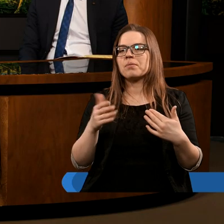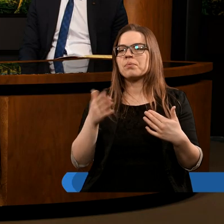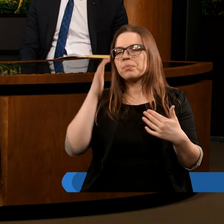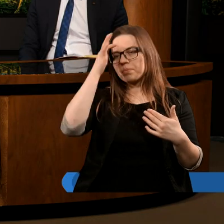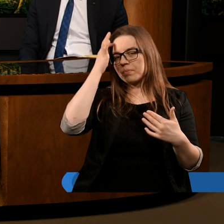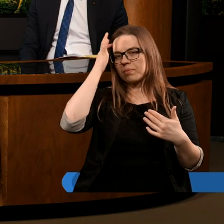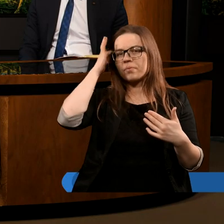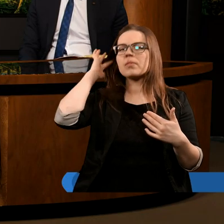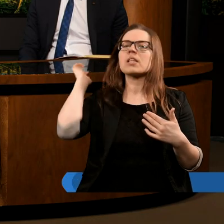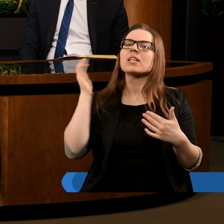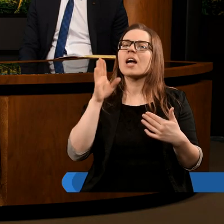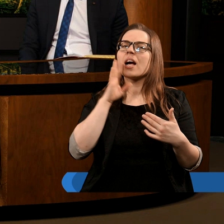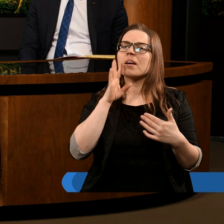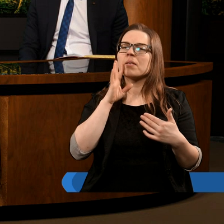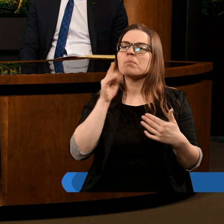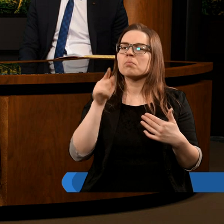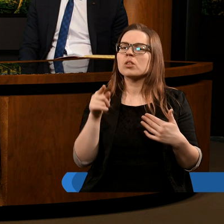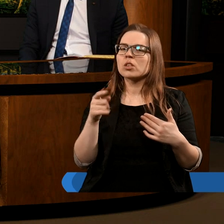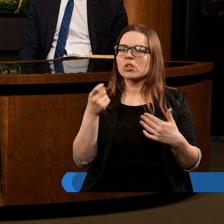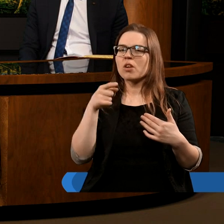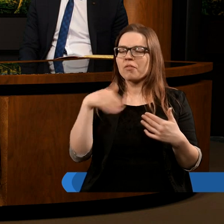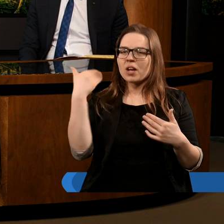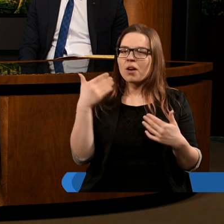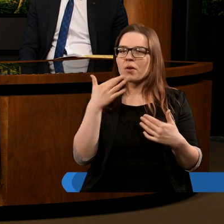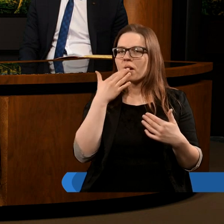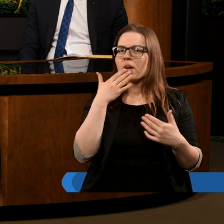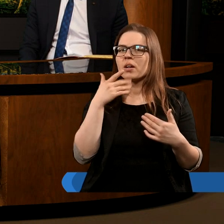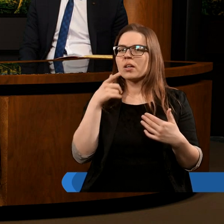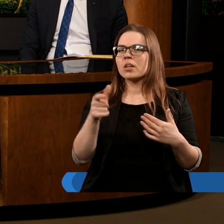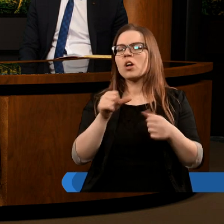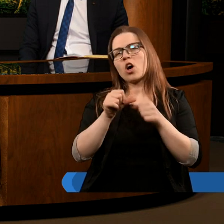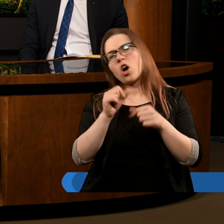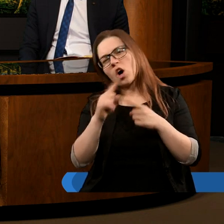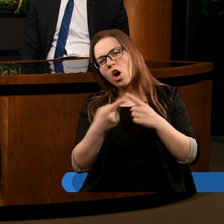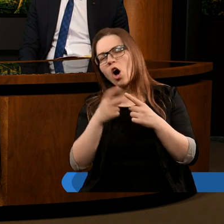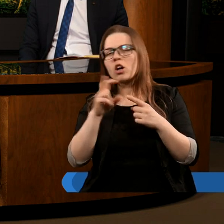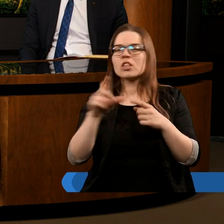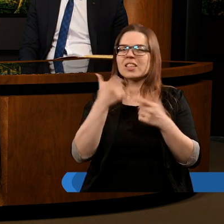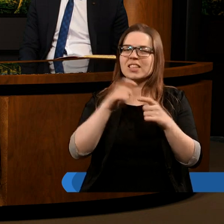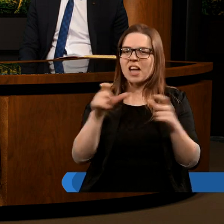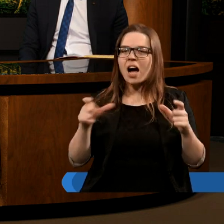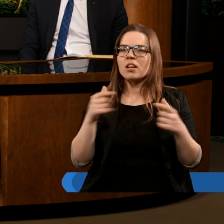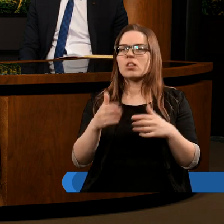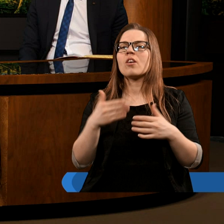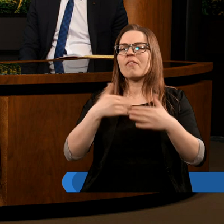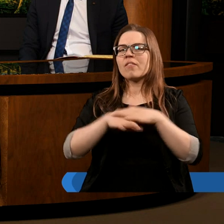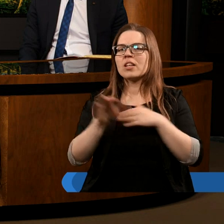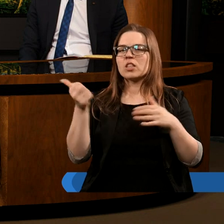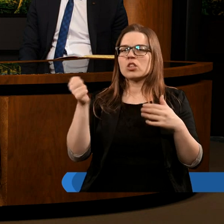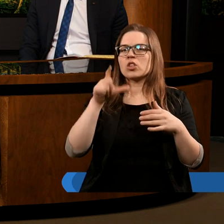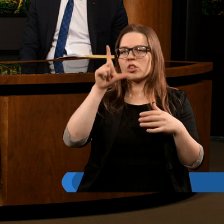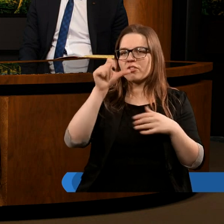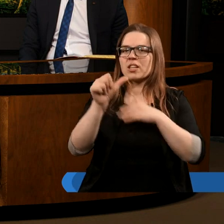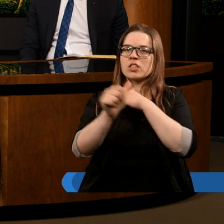odnieśli też i do proroczego wykładu czasu dzień za rok czy rok za dzień, to wychodzi nam